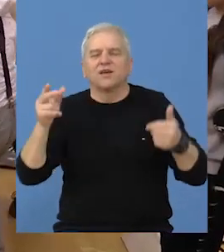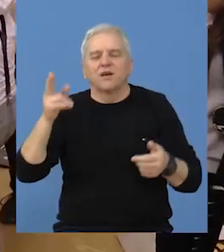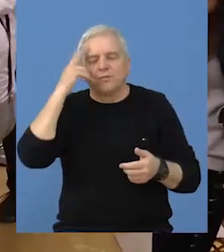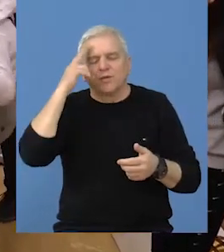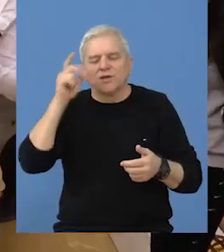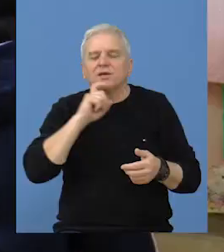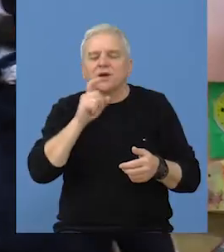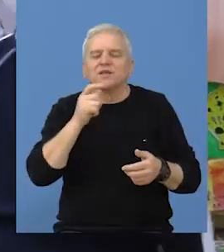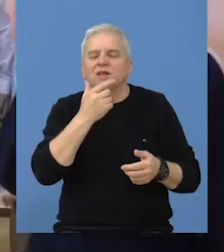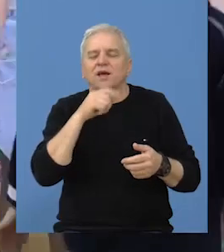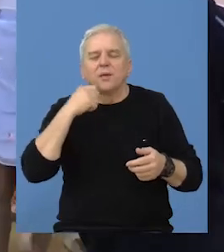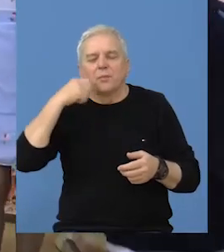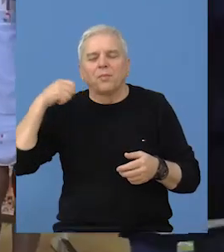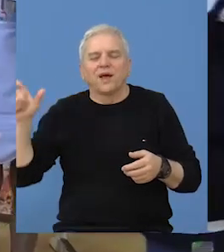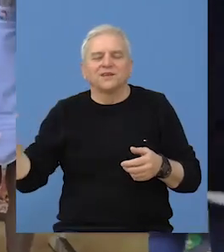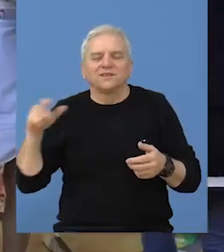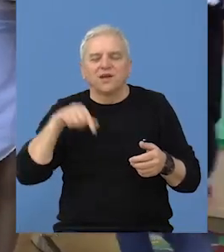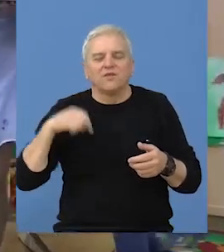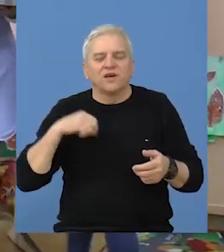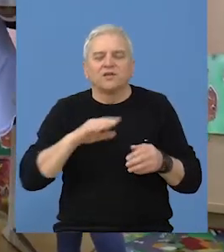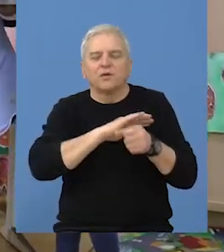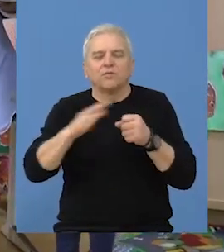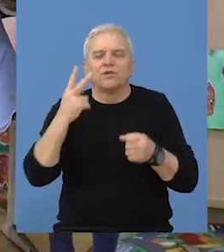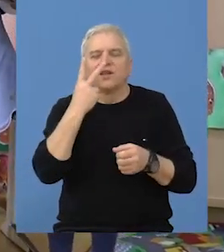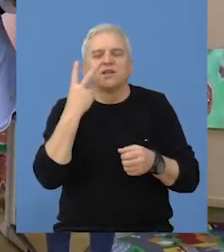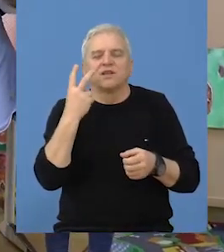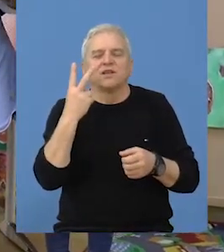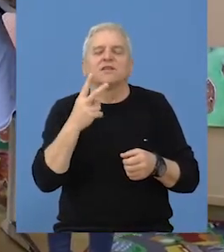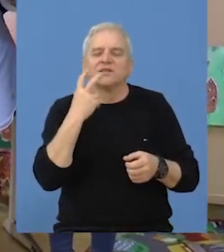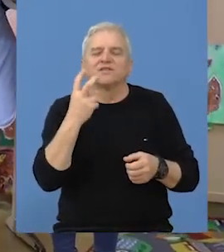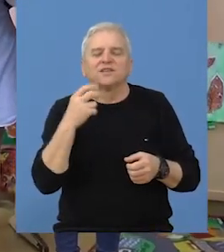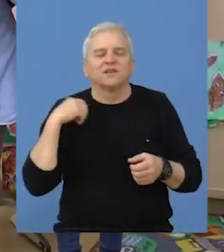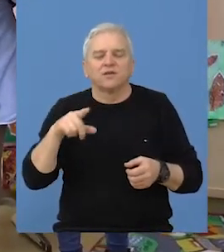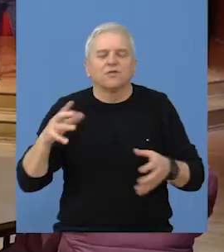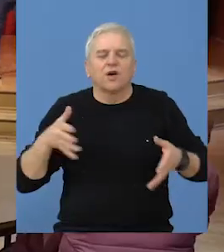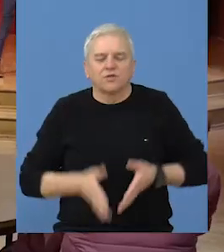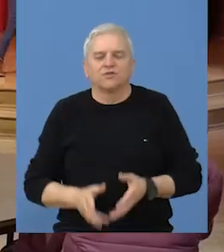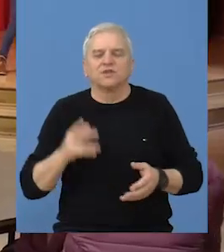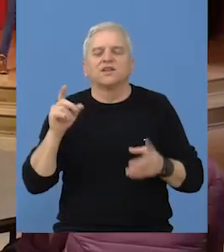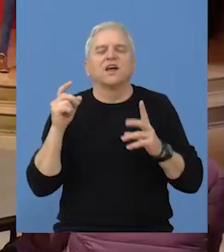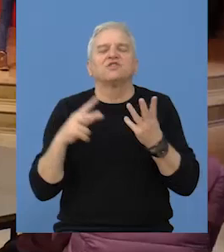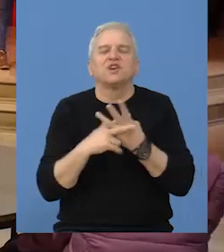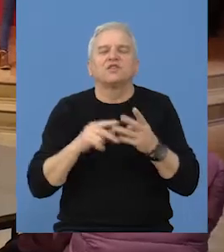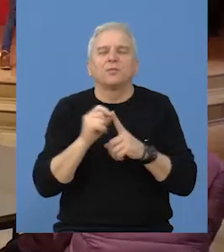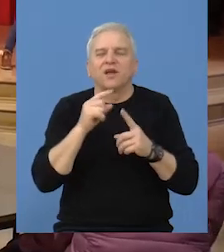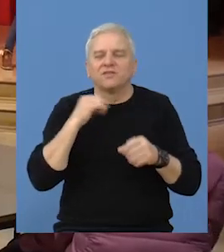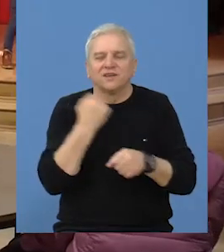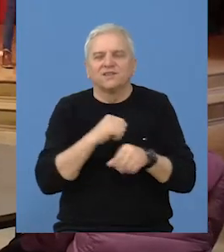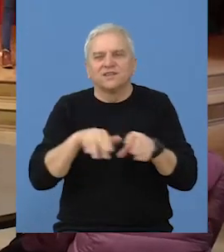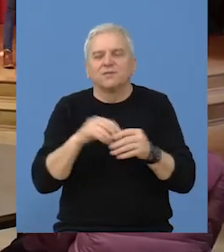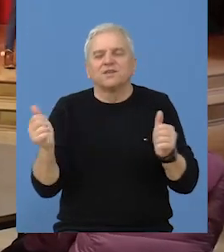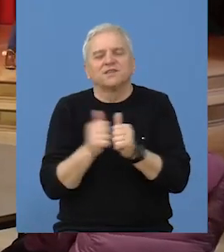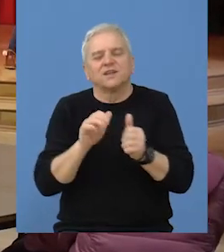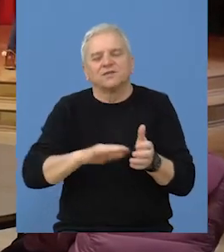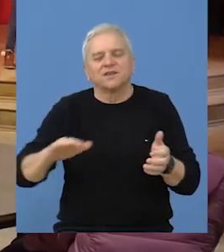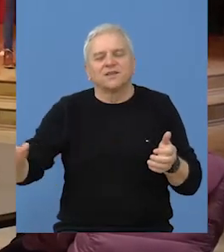čuvenog mađarskog pesnika, a ove godine se inače navršava dva veka od rođenja Šandora Petefija. Zaposleni u